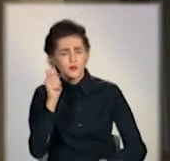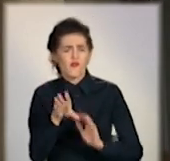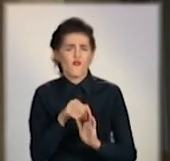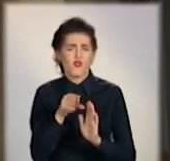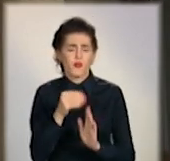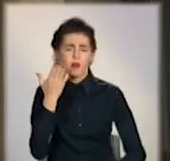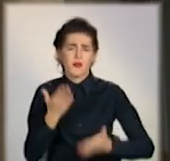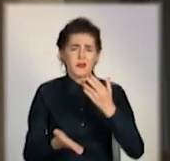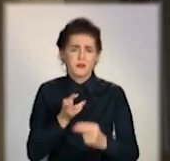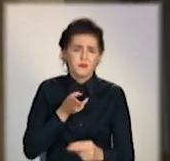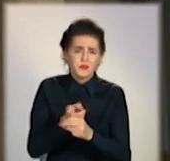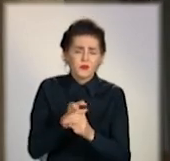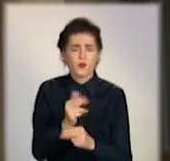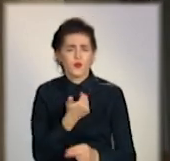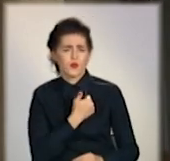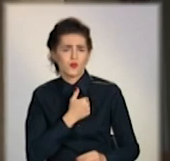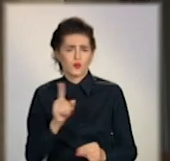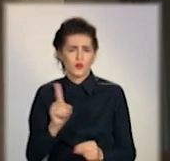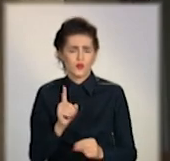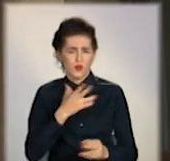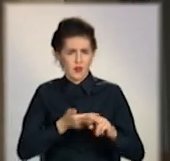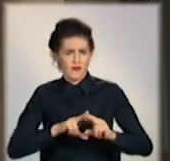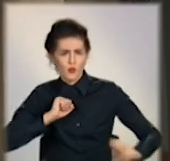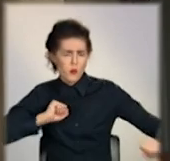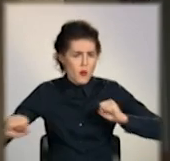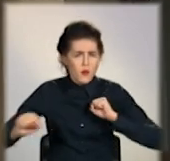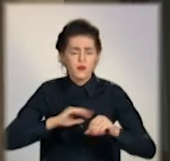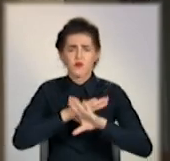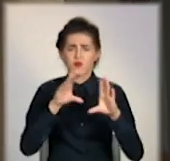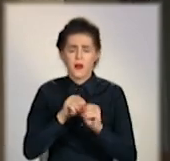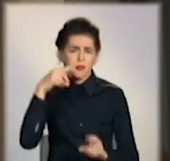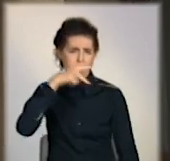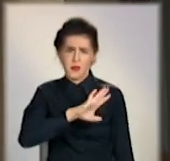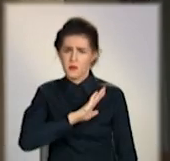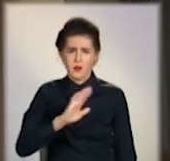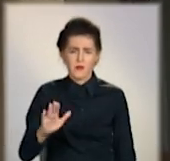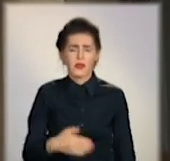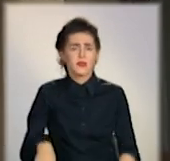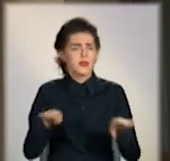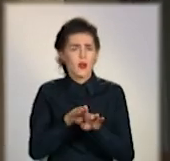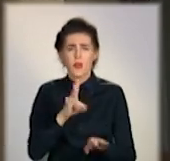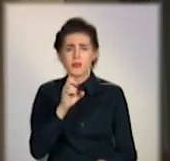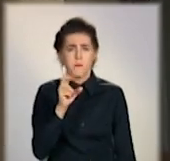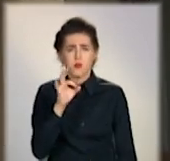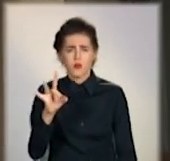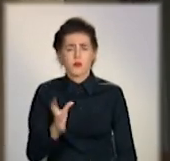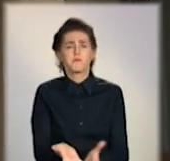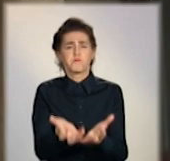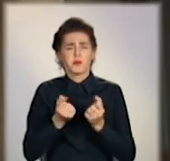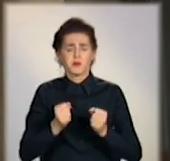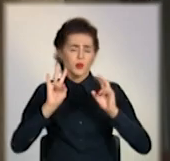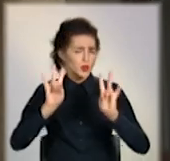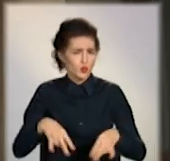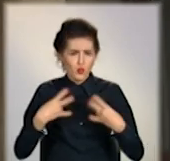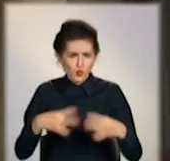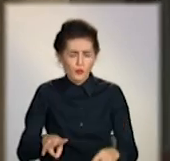хотят какие-то зробити манипуляції. Це все неправда. Тобто, нікакі набори приобретати не треба. У чоловіка должна